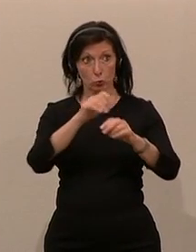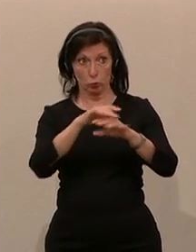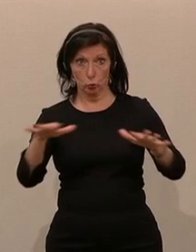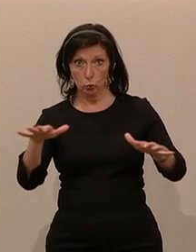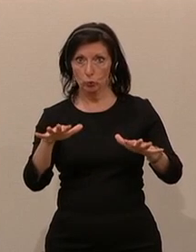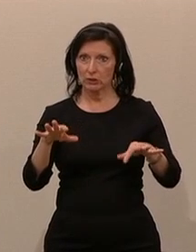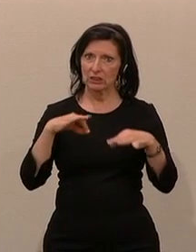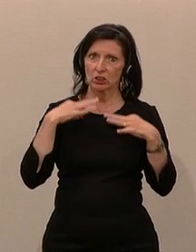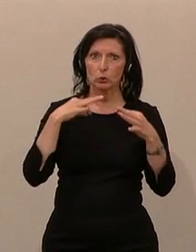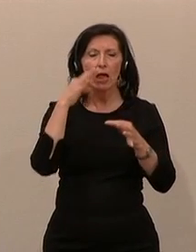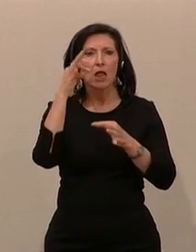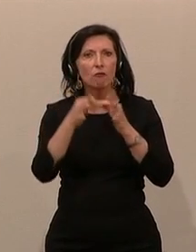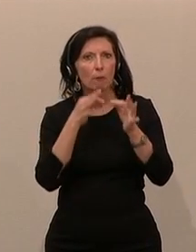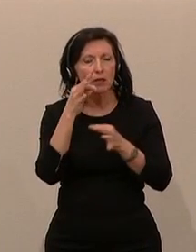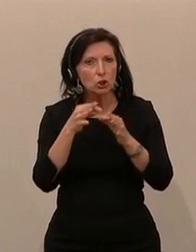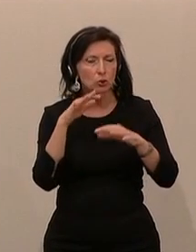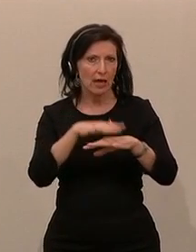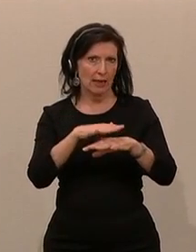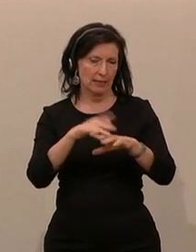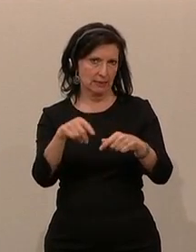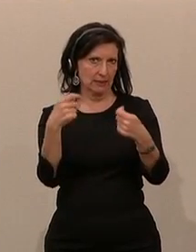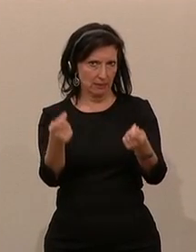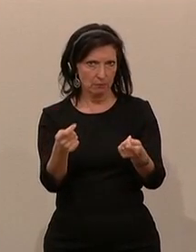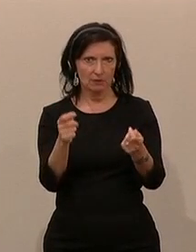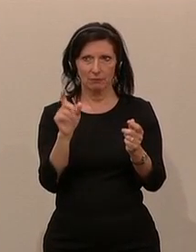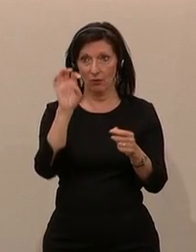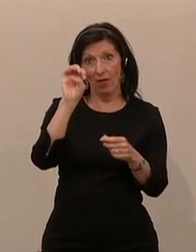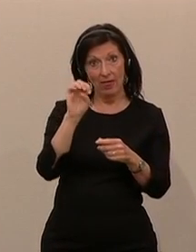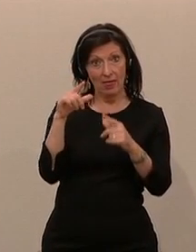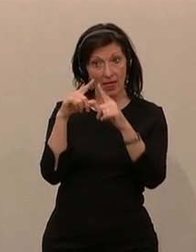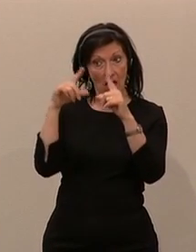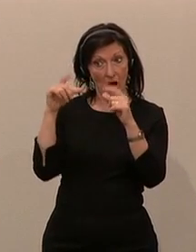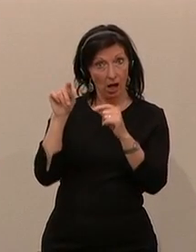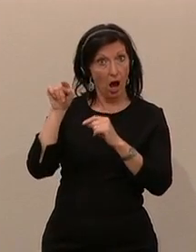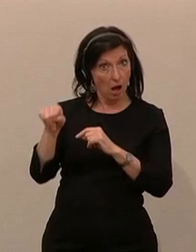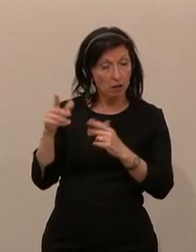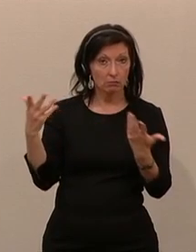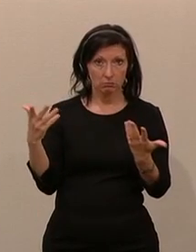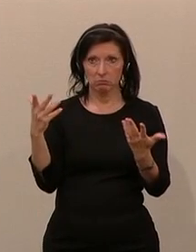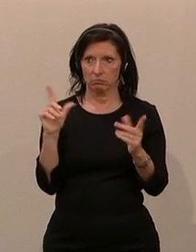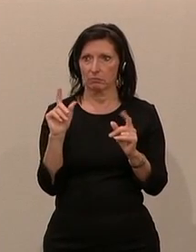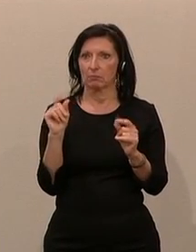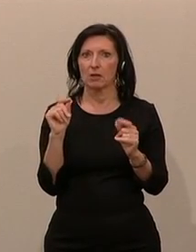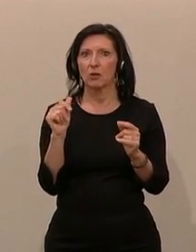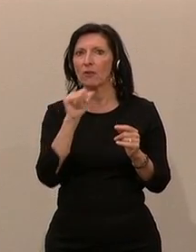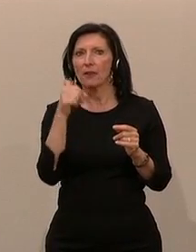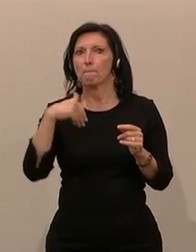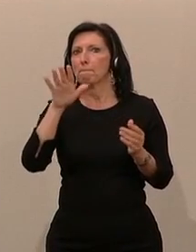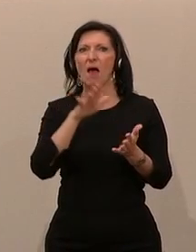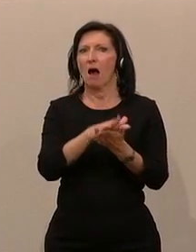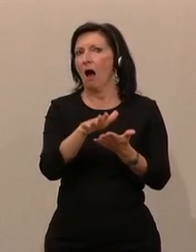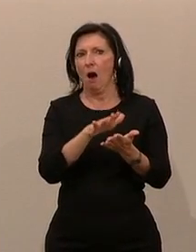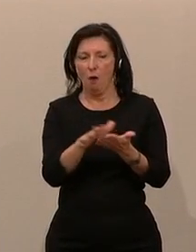dem Gesundheitsinformationsnetz, das auch ein Teil der E-Card-Infrastruktur ist, besteht keine Mehraufwendung